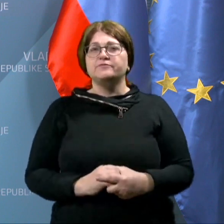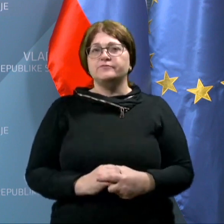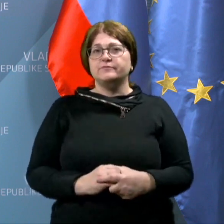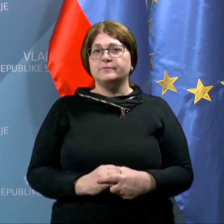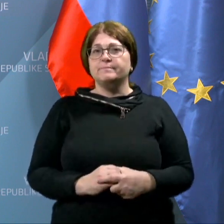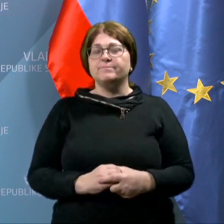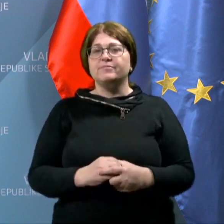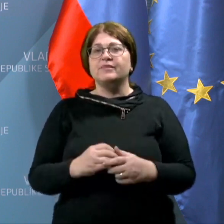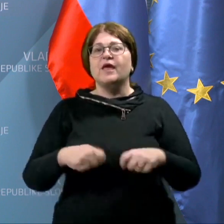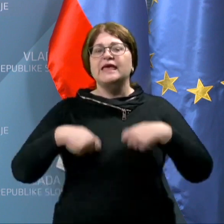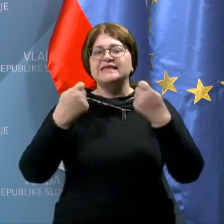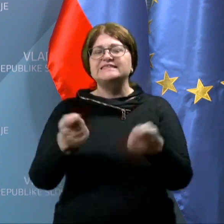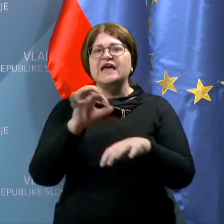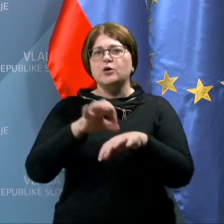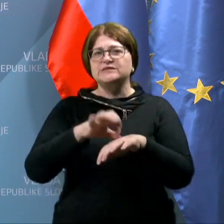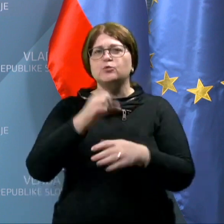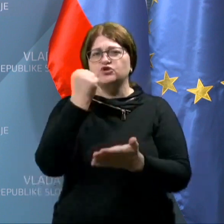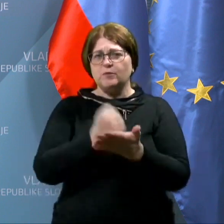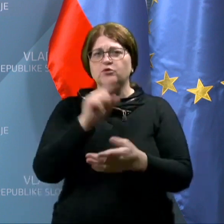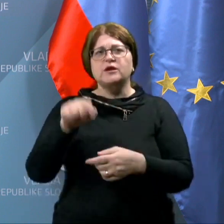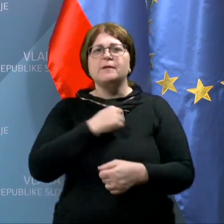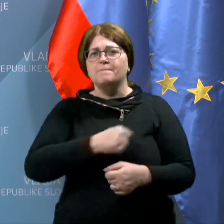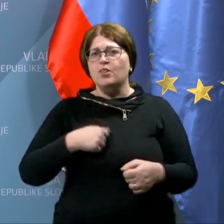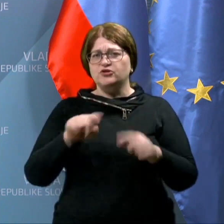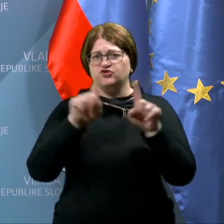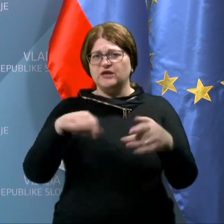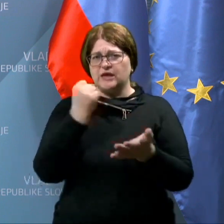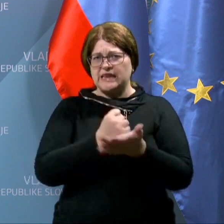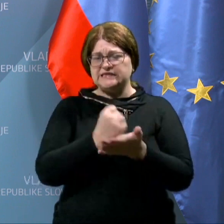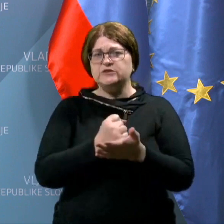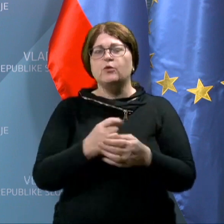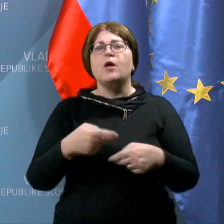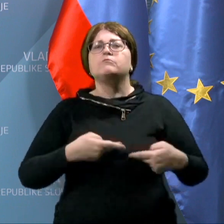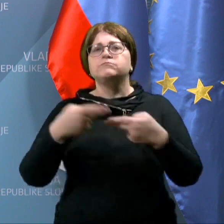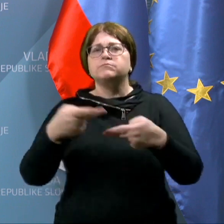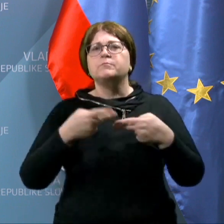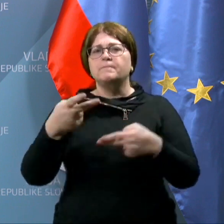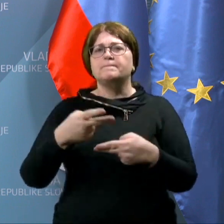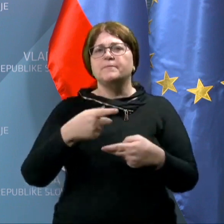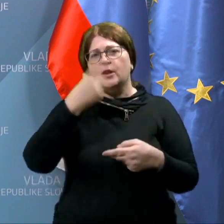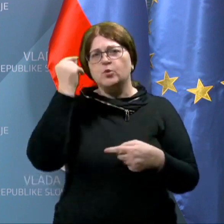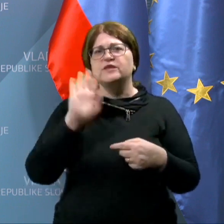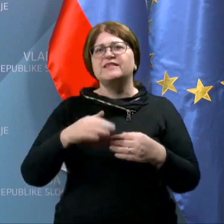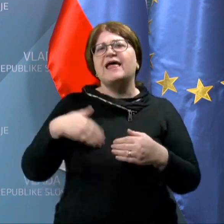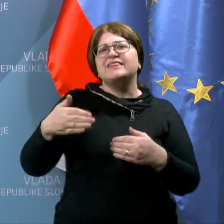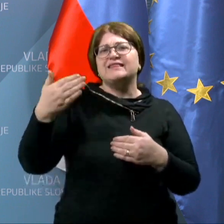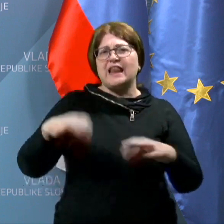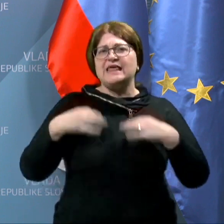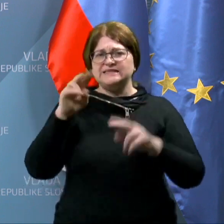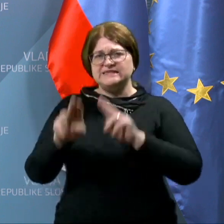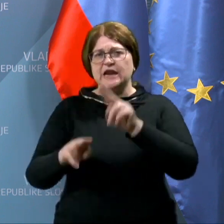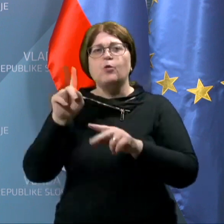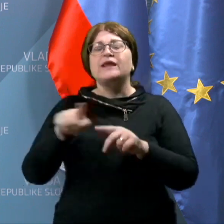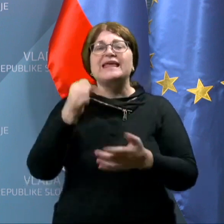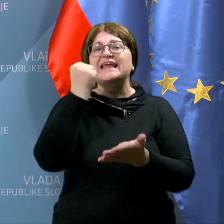izdajo zdravniških potrdil in bolniških listov, napotitve pacijentov na nadaljne zdravljenje in